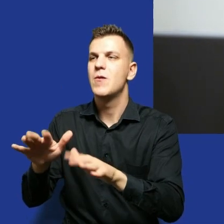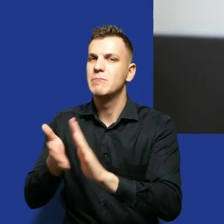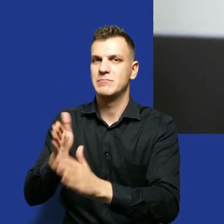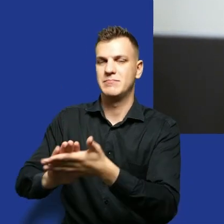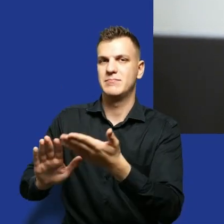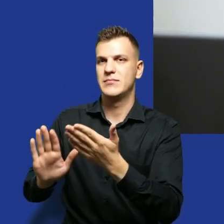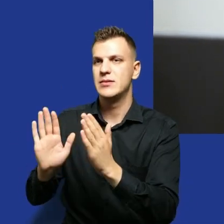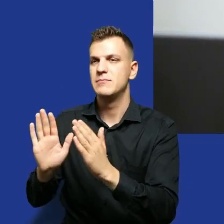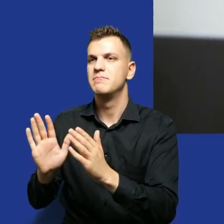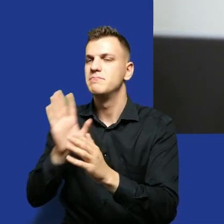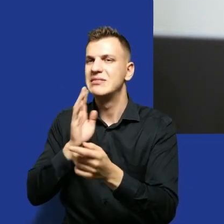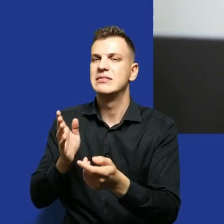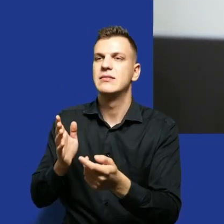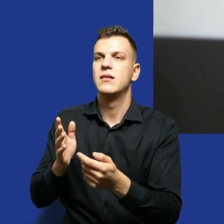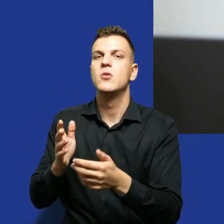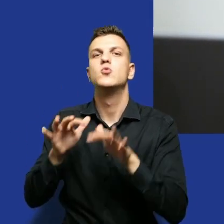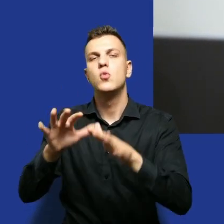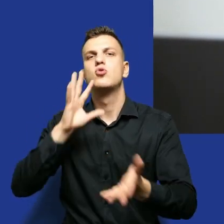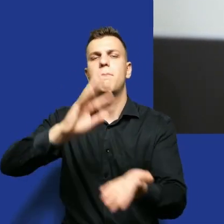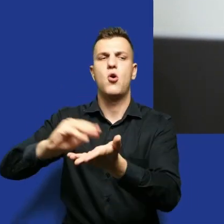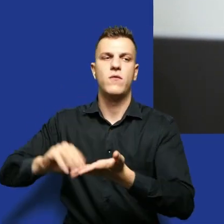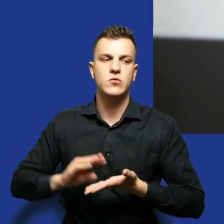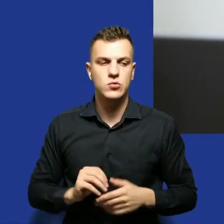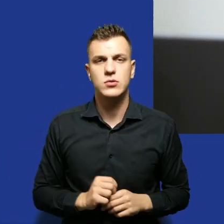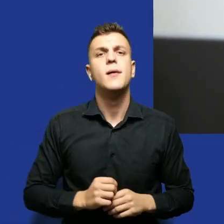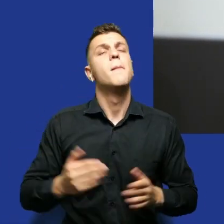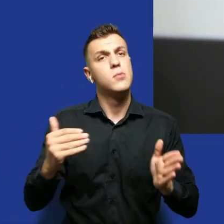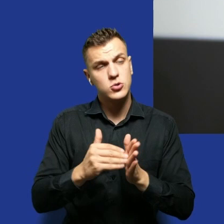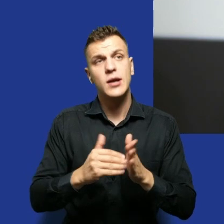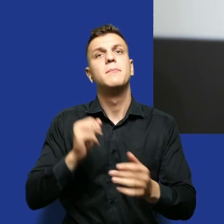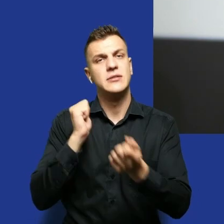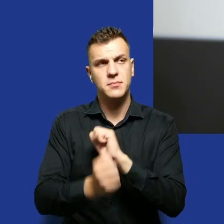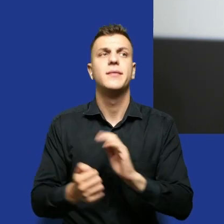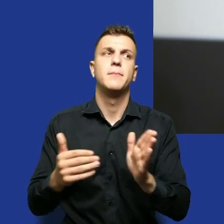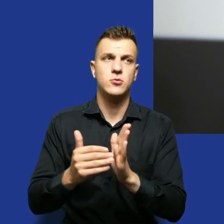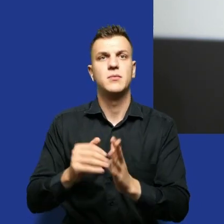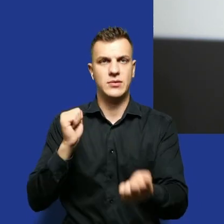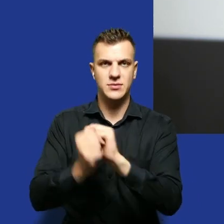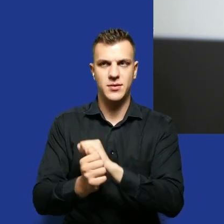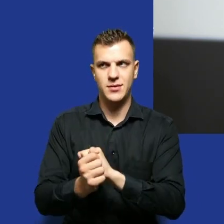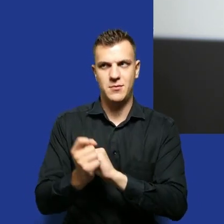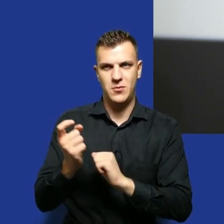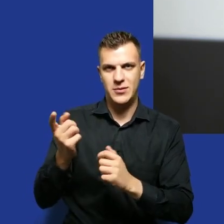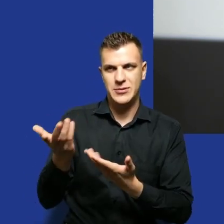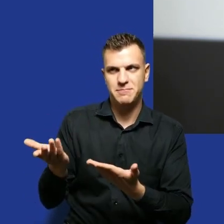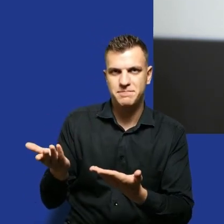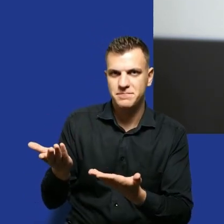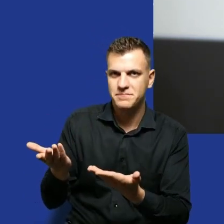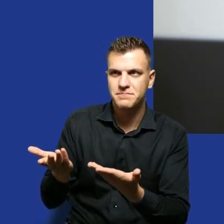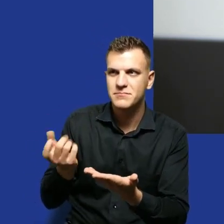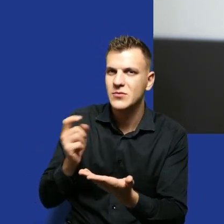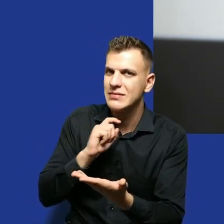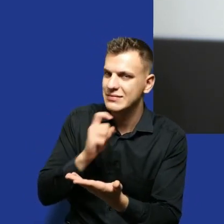trzeba dokonać transformacji i to takie jest trochę abstrakcyjne, ale u nas się tyle